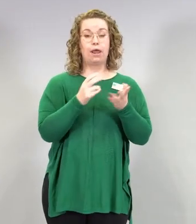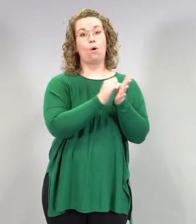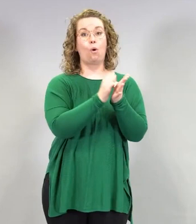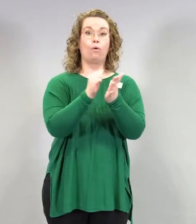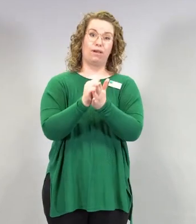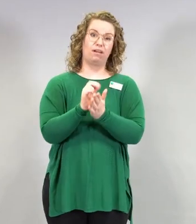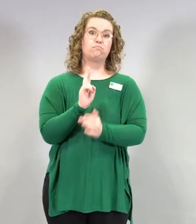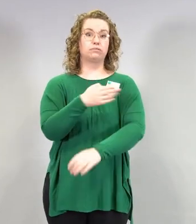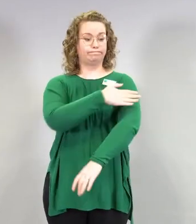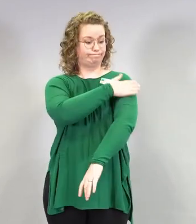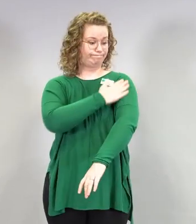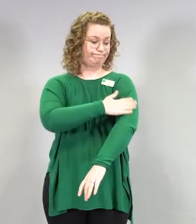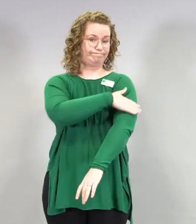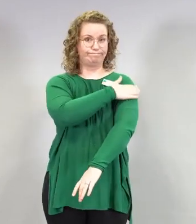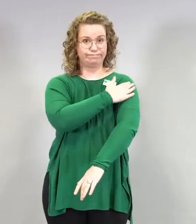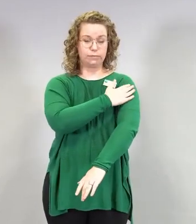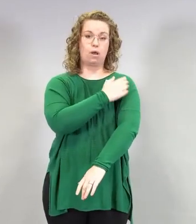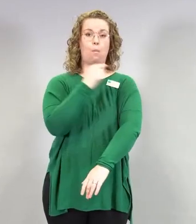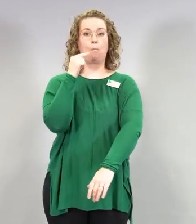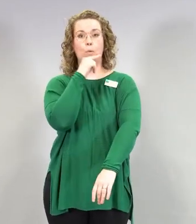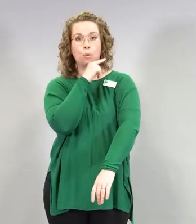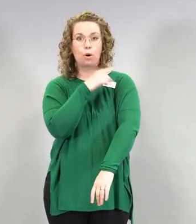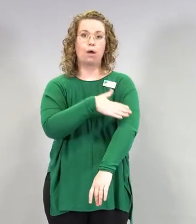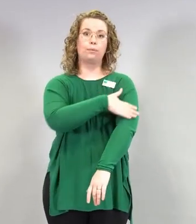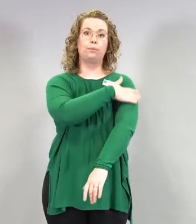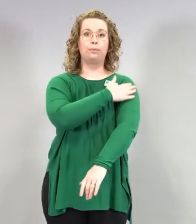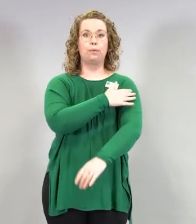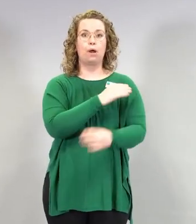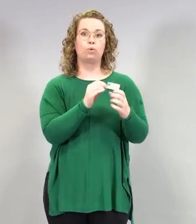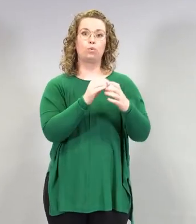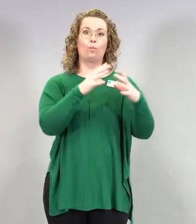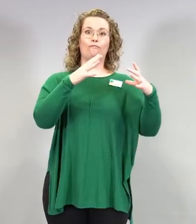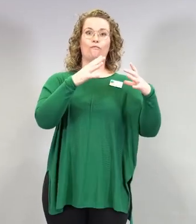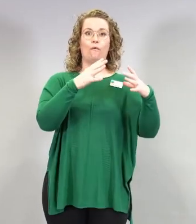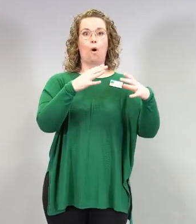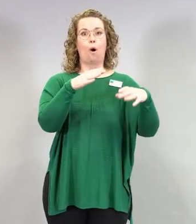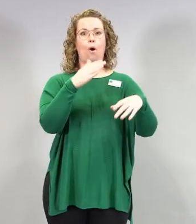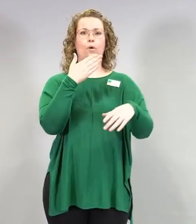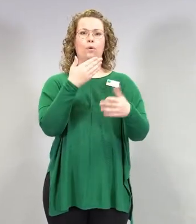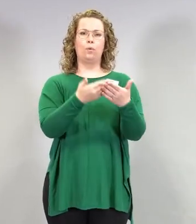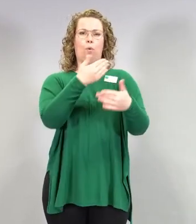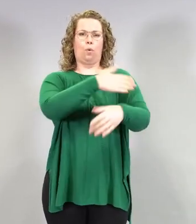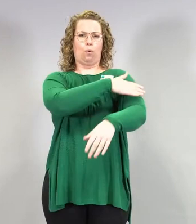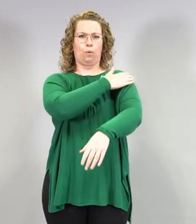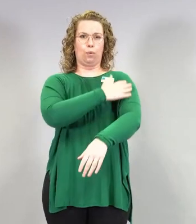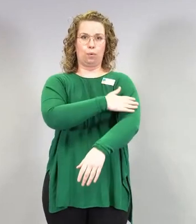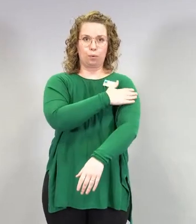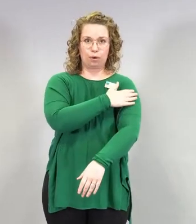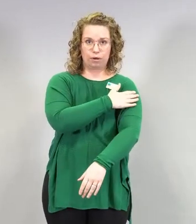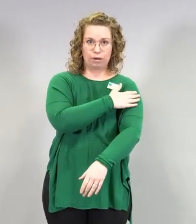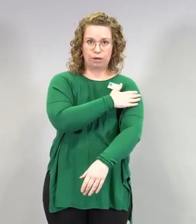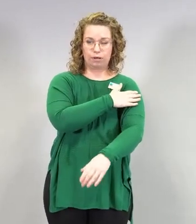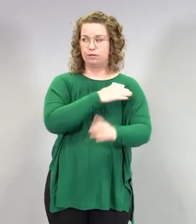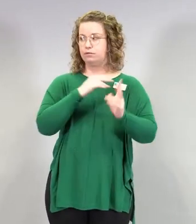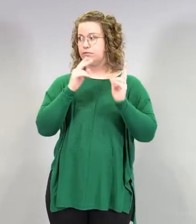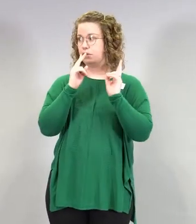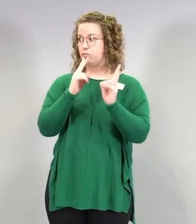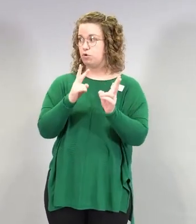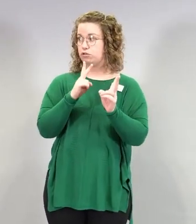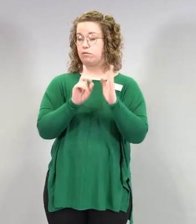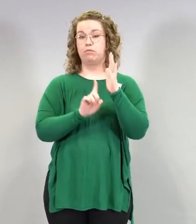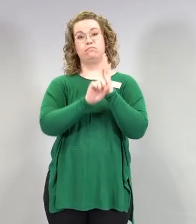oireet, paikalliset tunotukset, turvallisuudet ja kuumotukset. Ja kuumereakti on hyvin yleinen, samaten